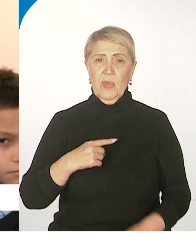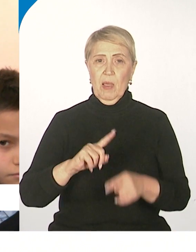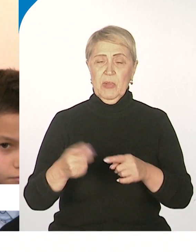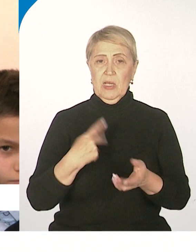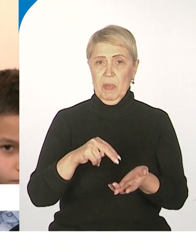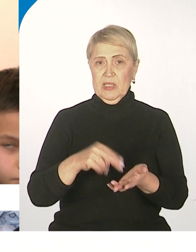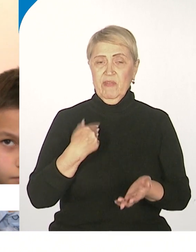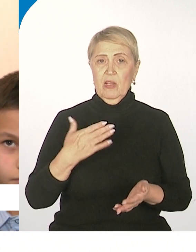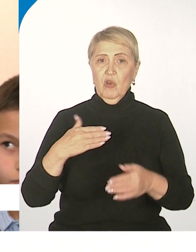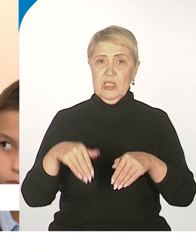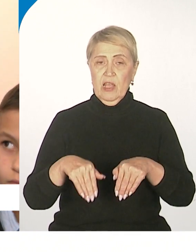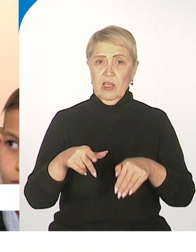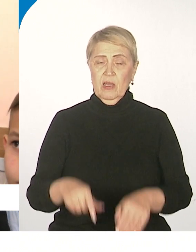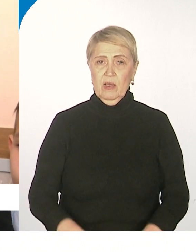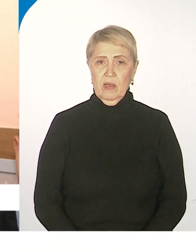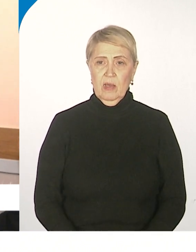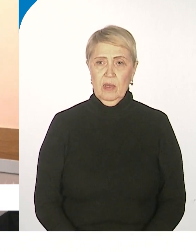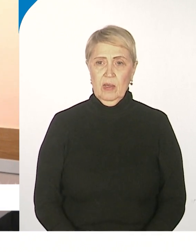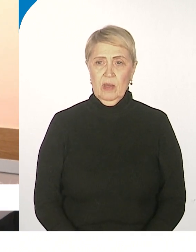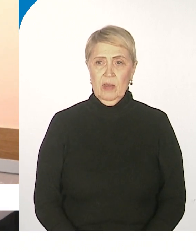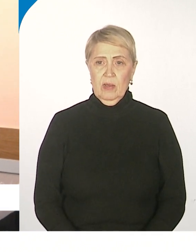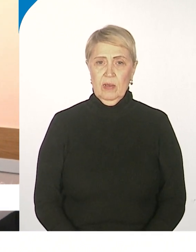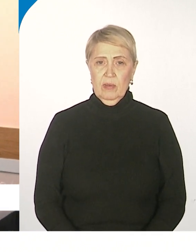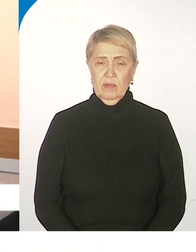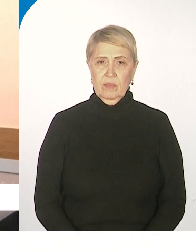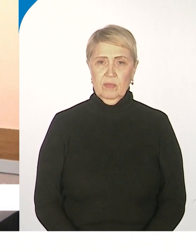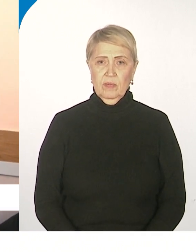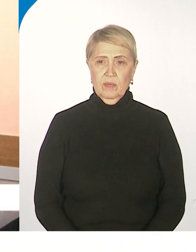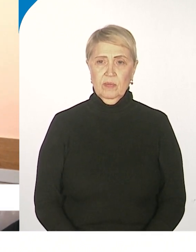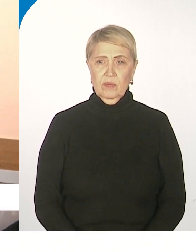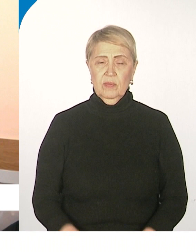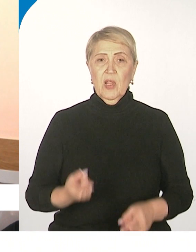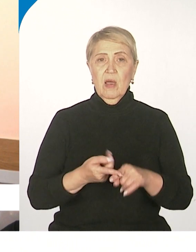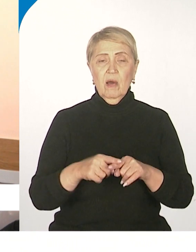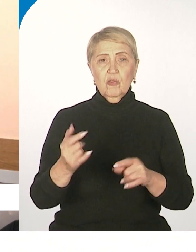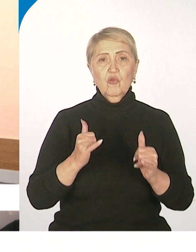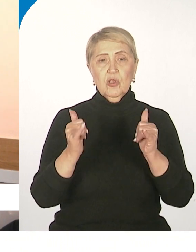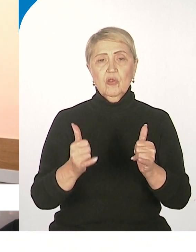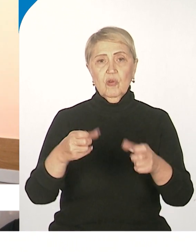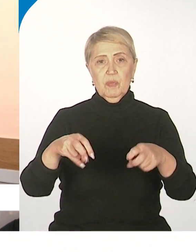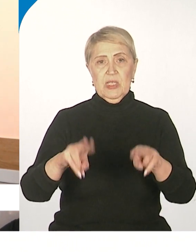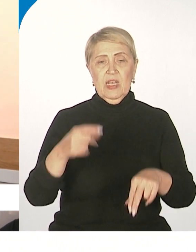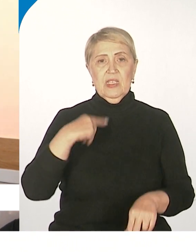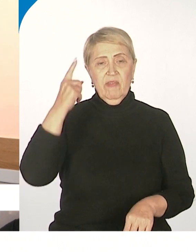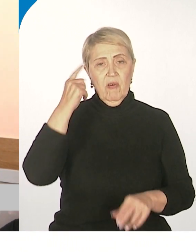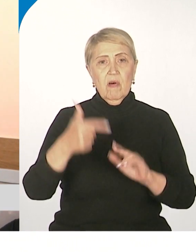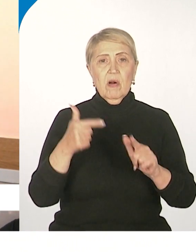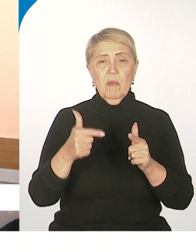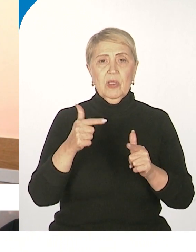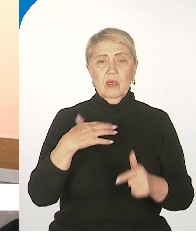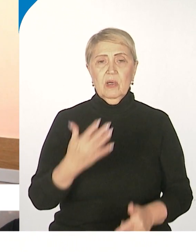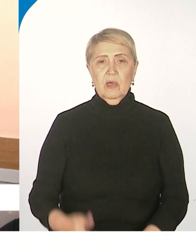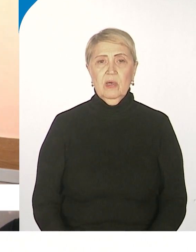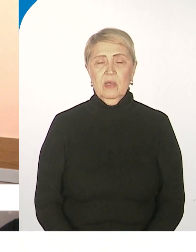ноги. Это бесспорно. Был слуга специалистов грамотная. Ну,